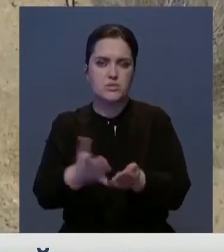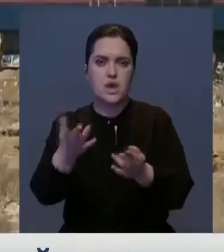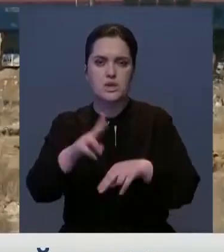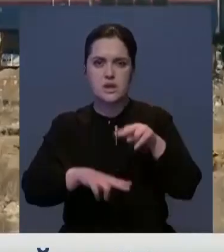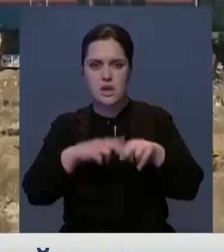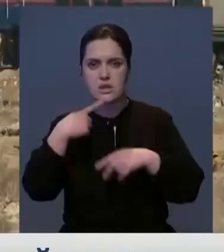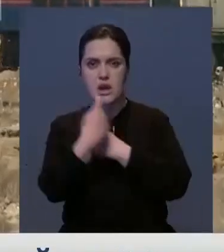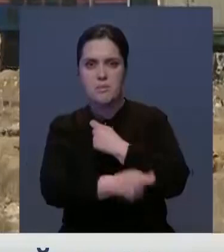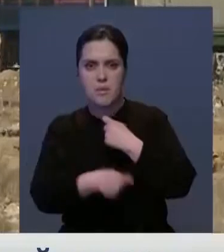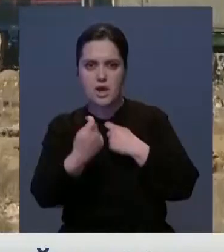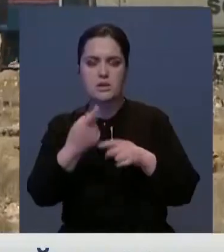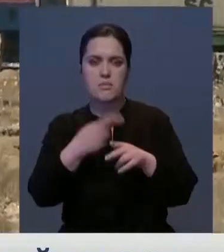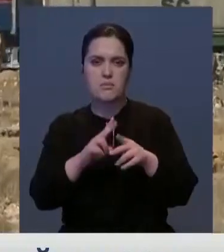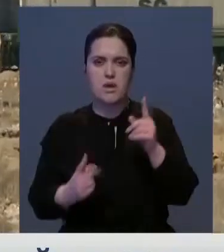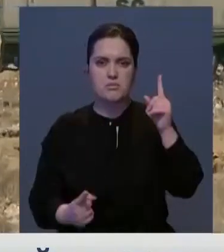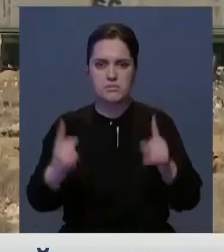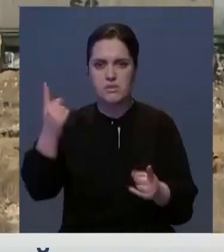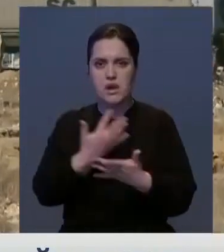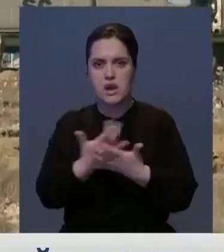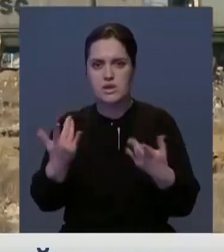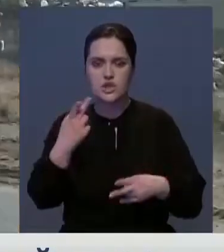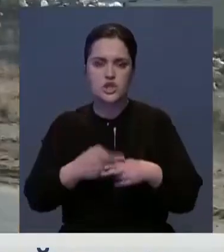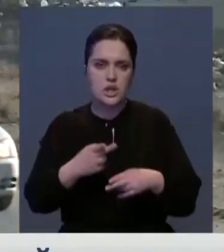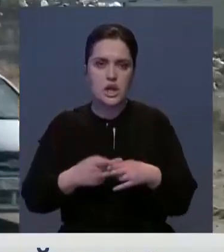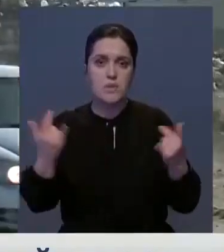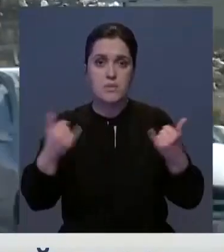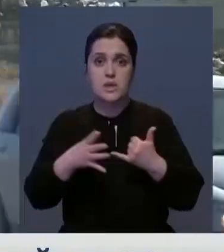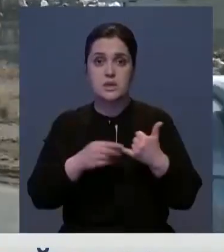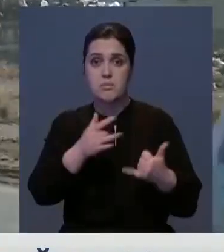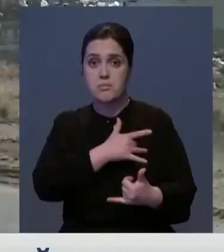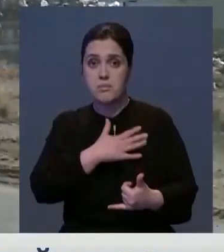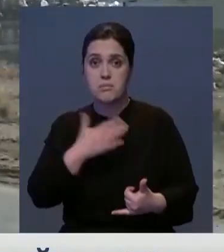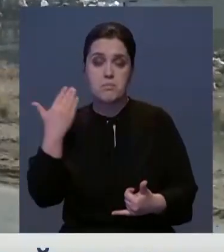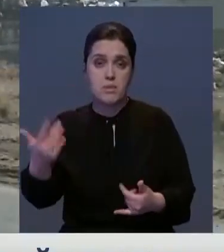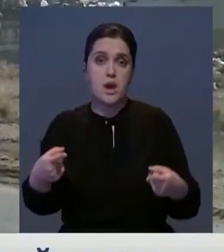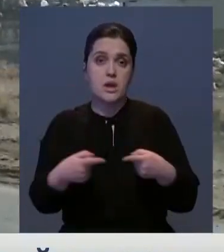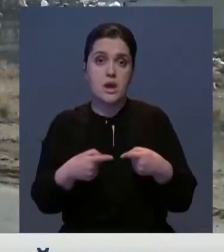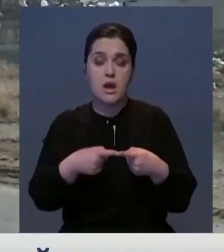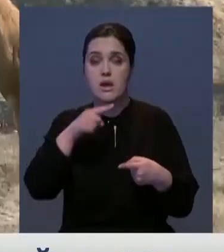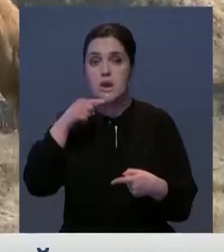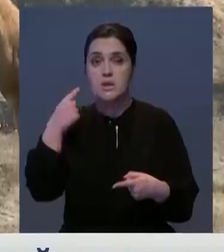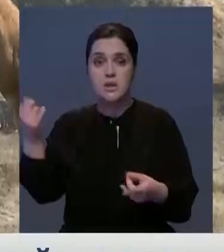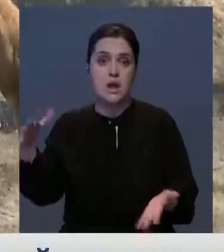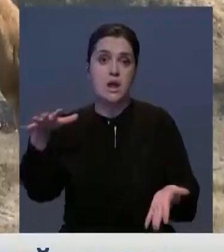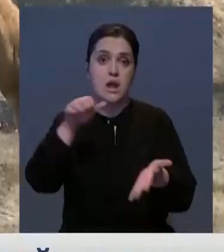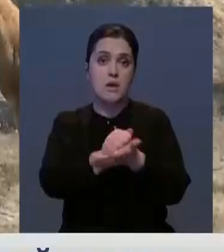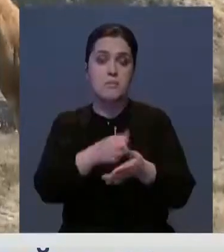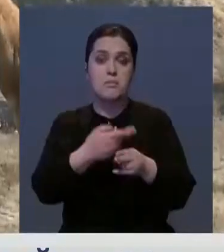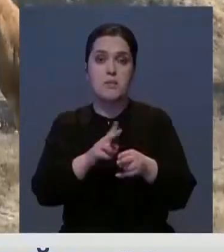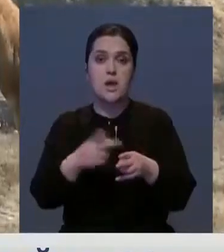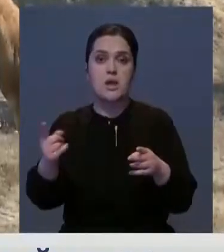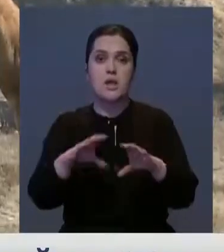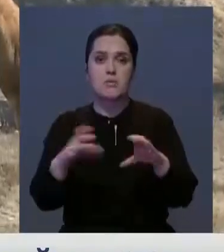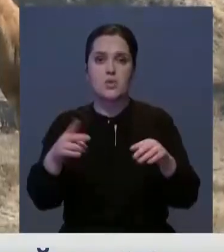Отовсюду торчат бетонные плиты, арматура и прочий хлам. Вся эта земля принадлежит территории, арендуемой Российской Федерацией. Бетонные плиты нужно